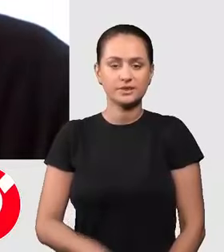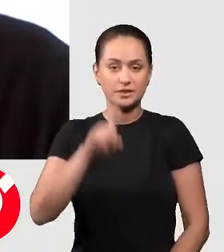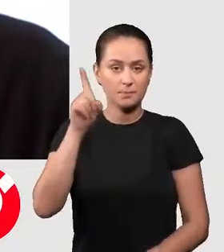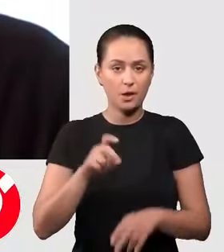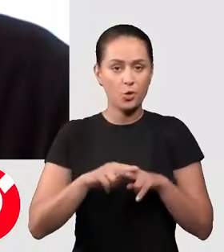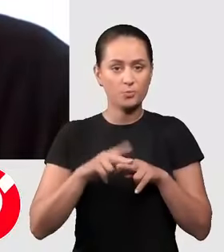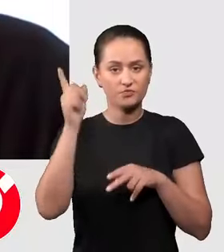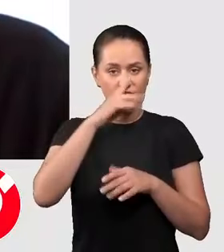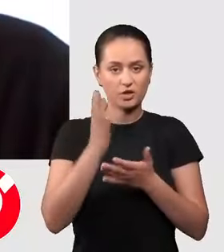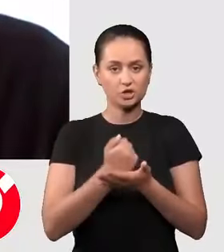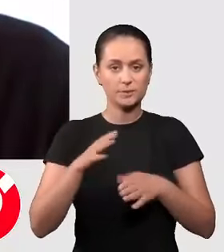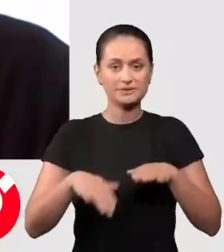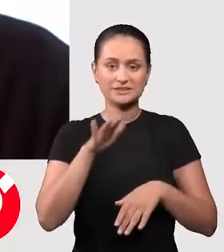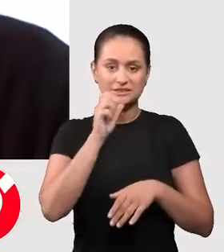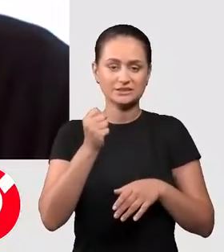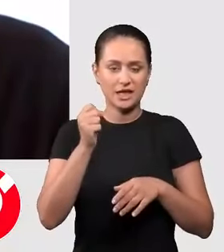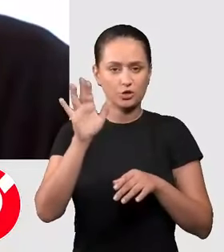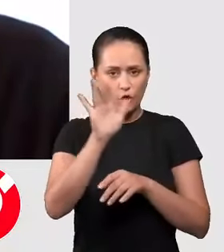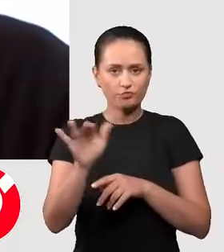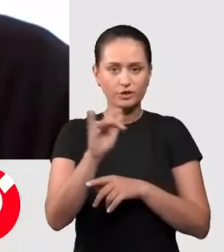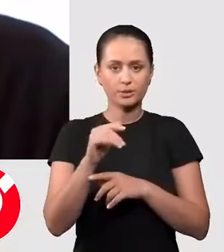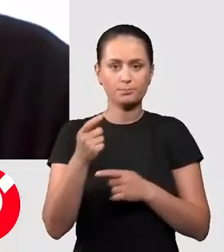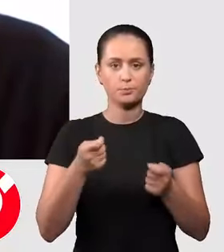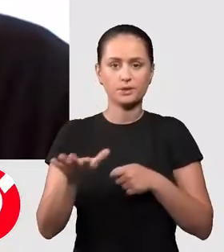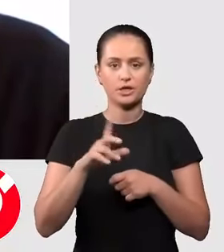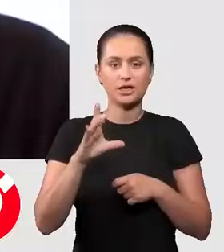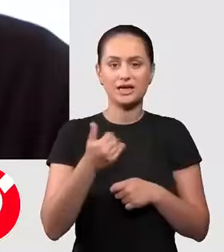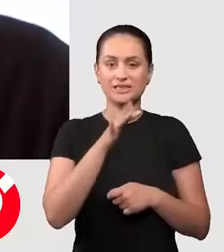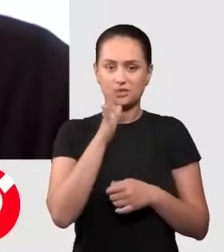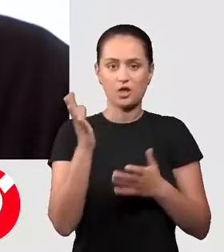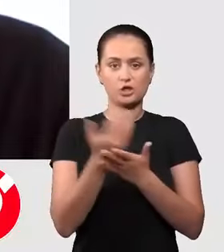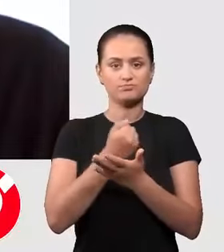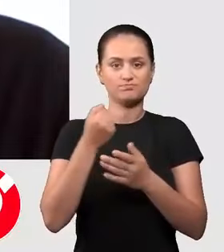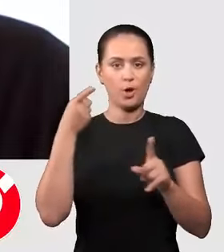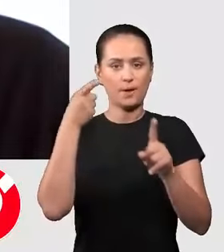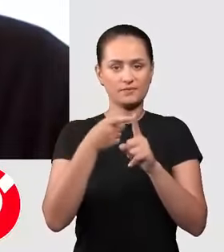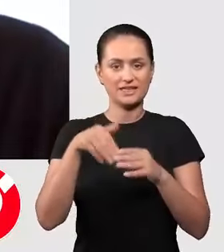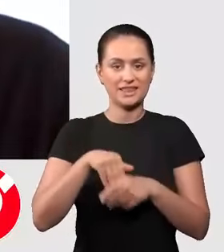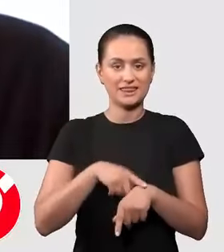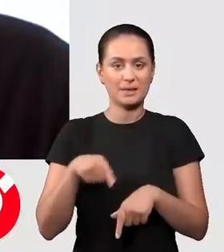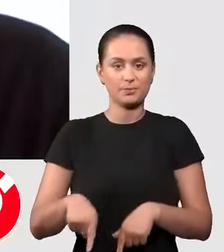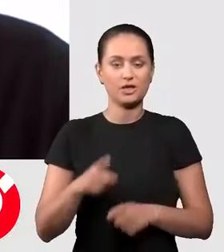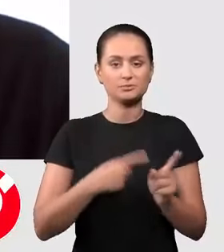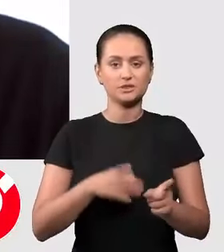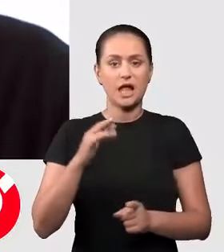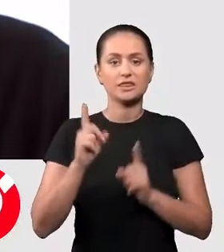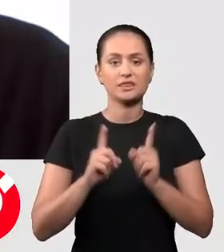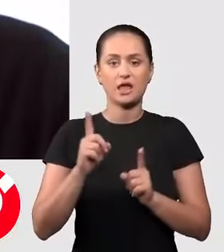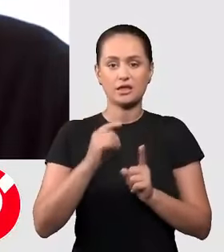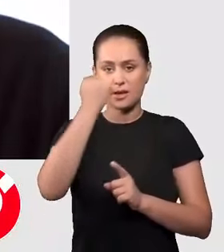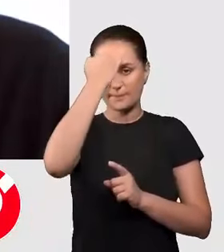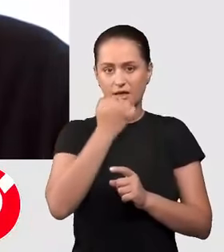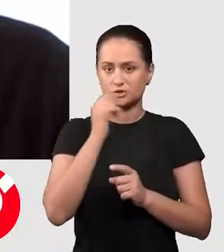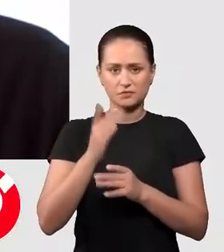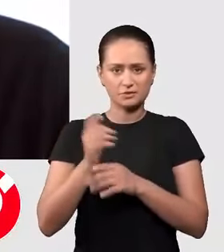întrebarea cheie este cum va reuși Netanyahu să convingă publicul că Israelul și-a atins obiectivele în timpul războiului, chiar dacă